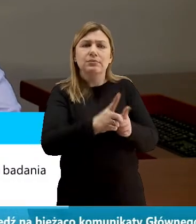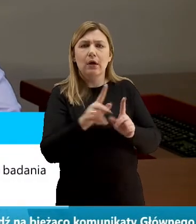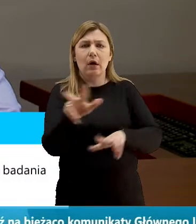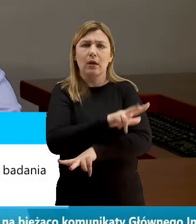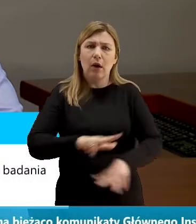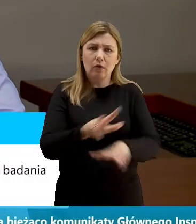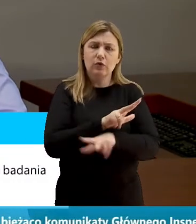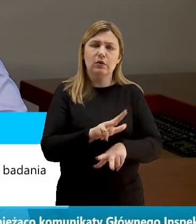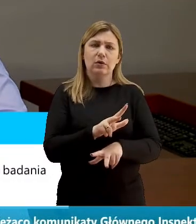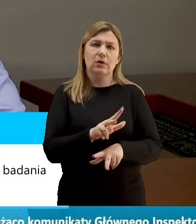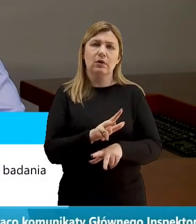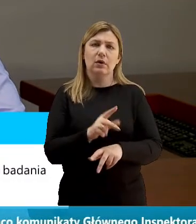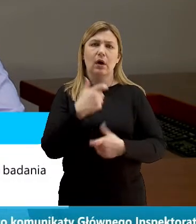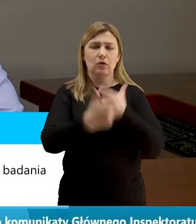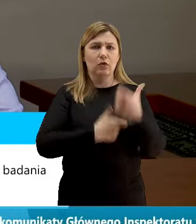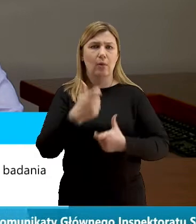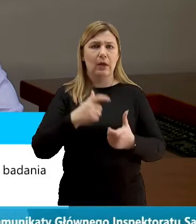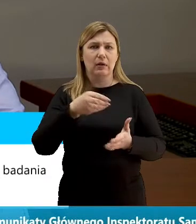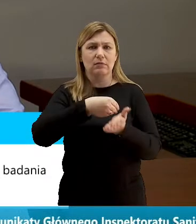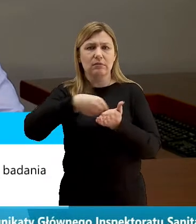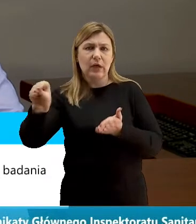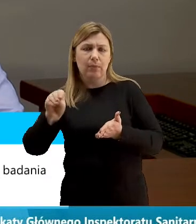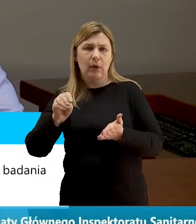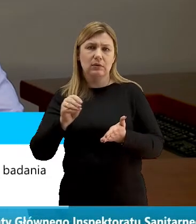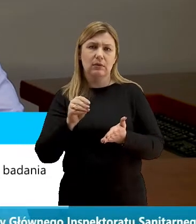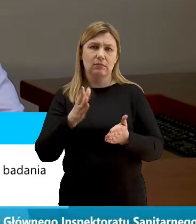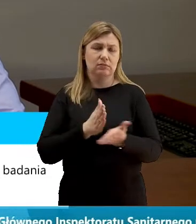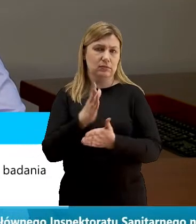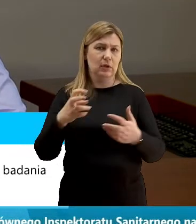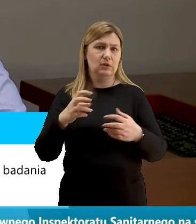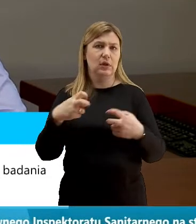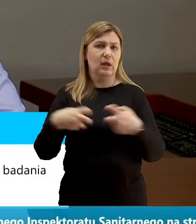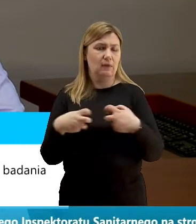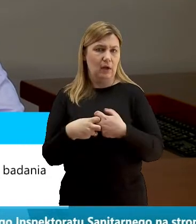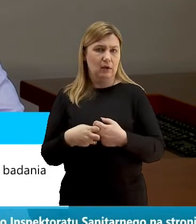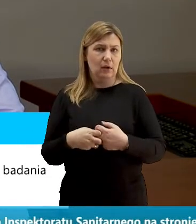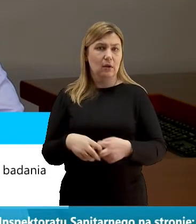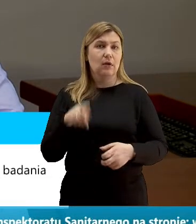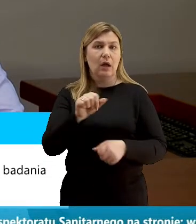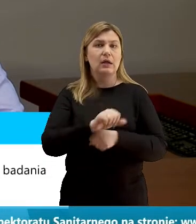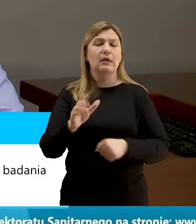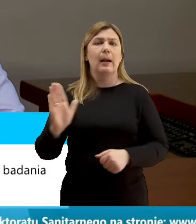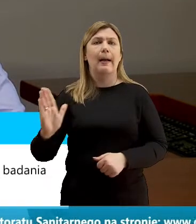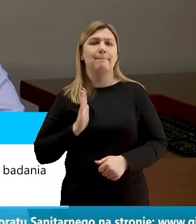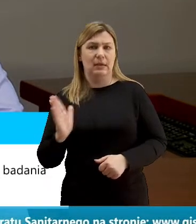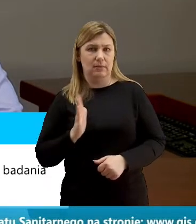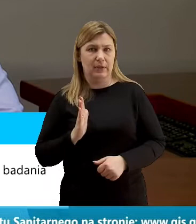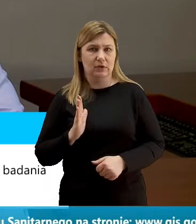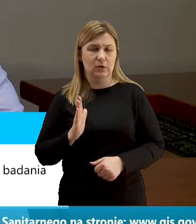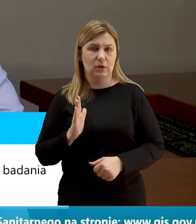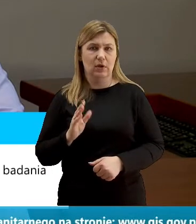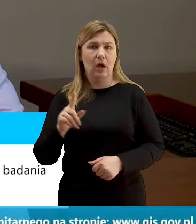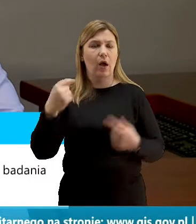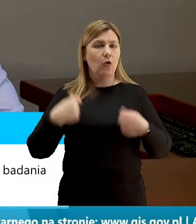o dokonanie tej opłaty za pośrednictwem konta internetowego. Jest to na pewno dużo bezpieczniejsze, ponieważ osoby starsze,